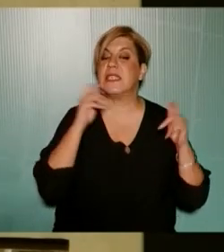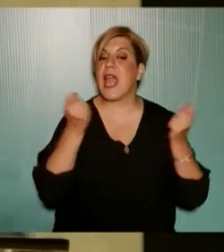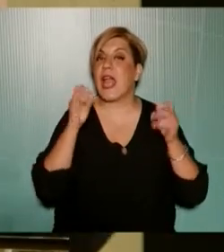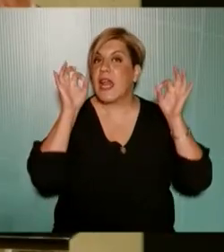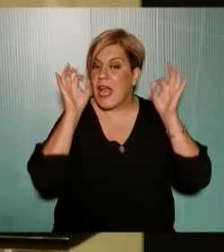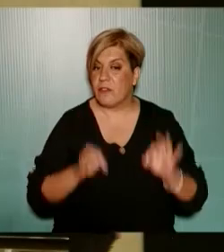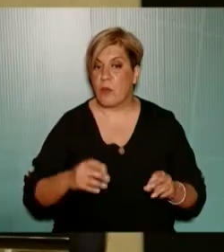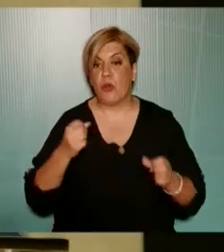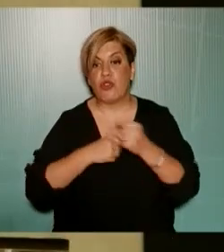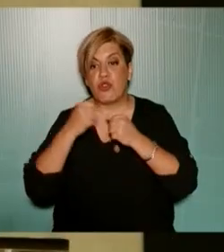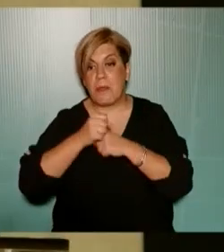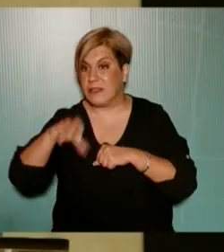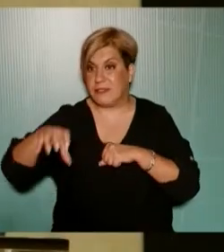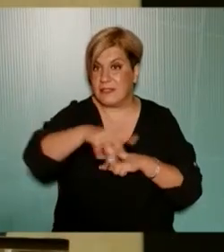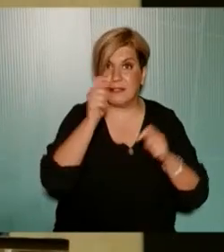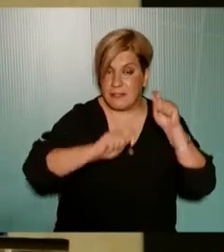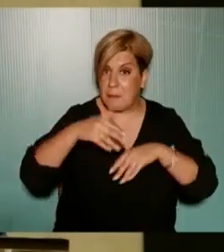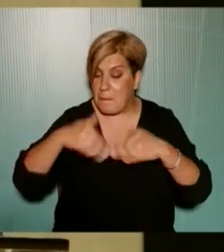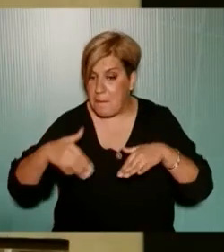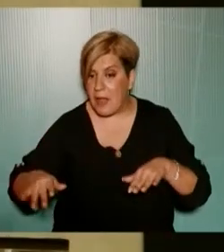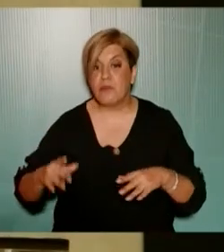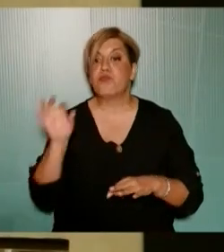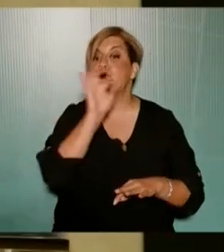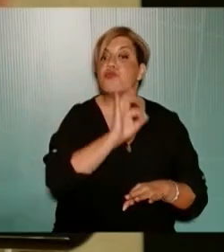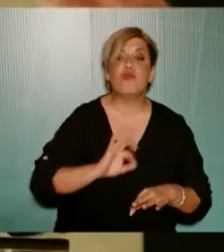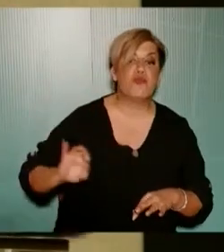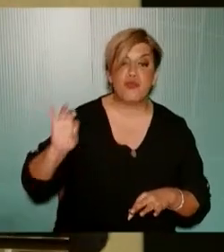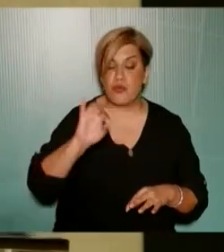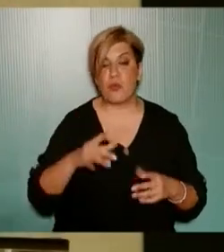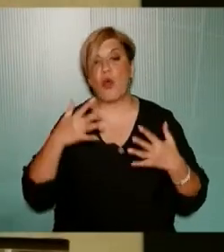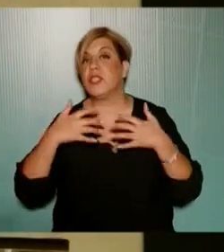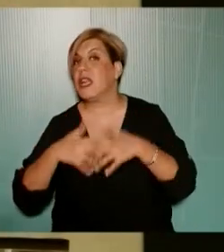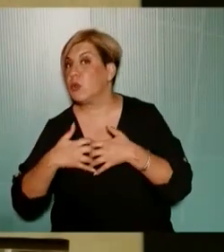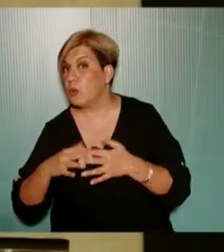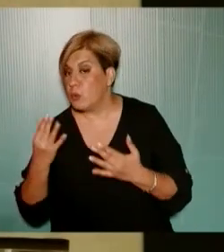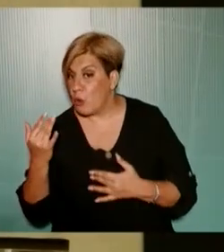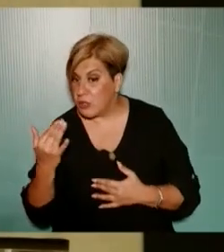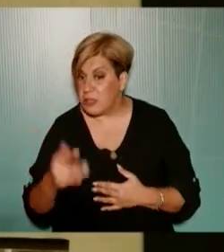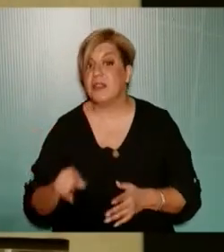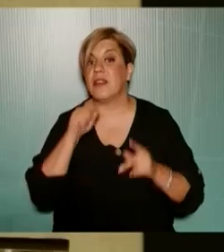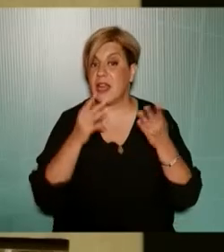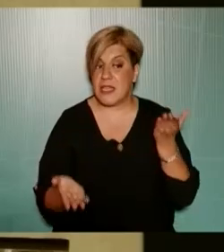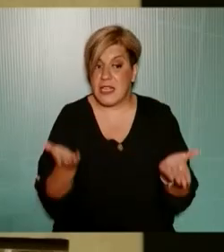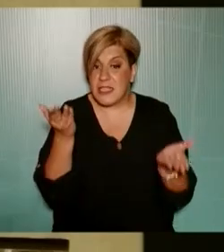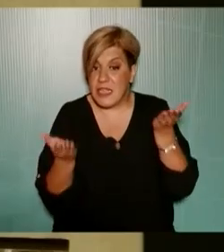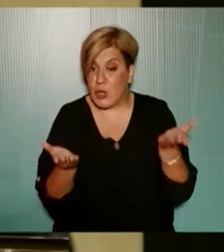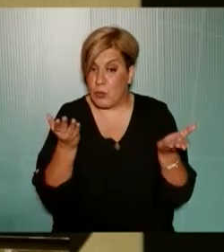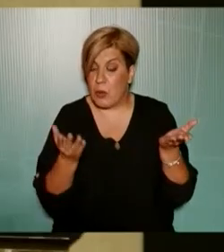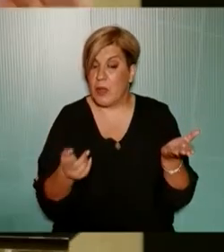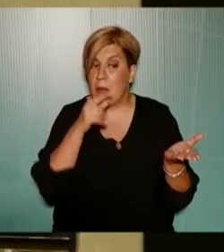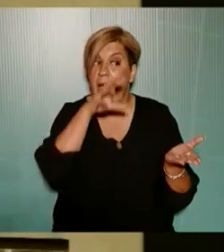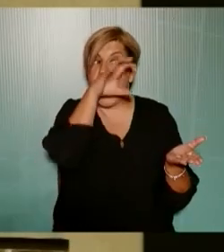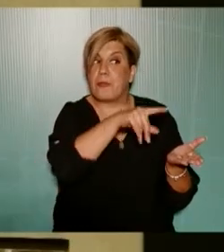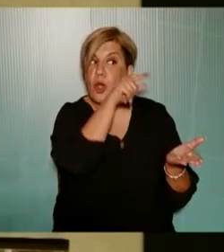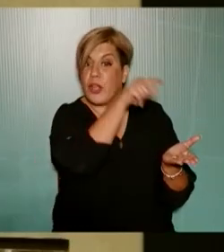πόσες δομές κάναμε πού έχουν γίνει πόσες λειτουργούν και θα τη συγκρίνουμε με την